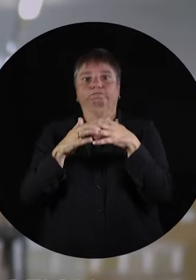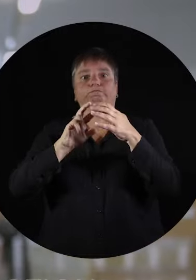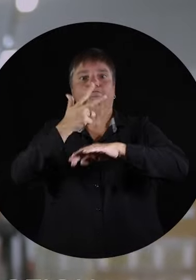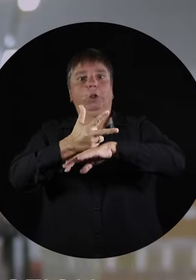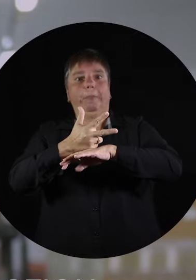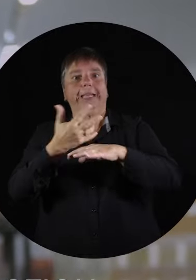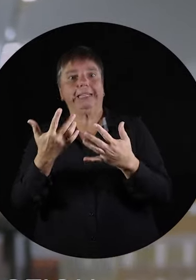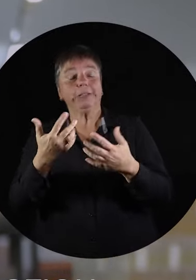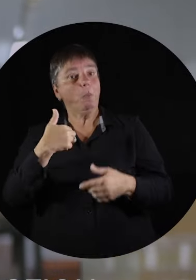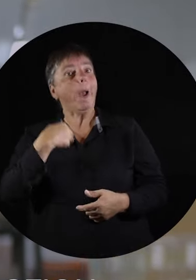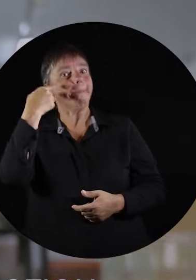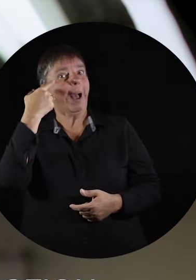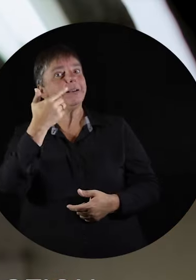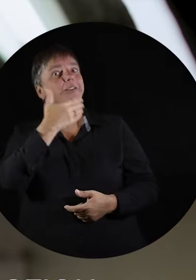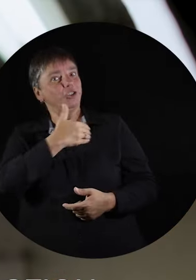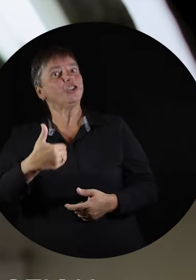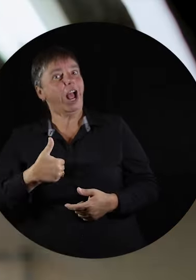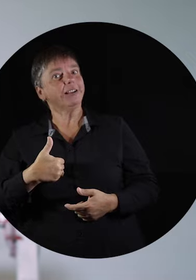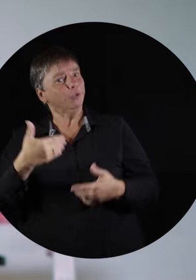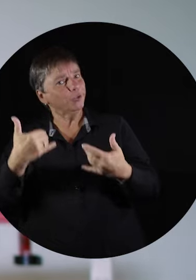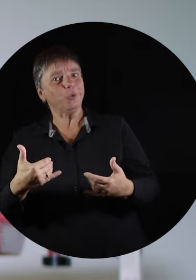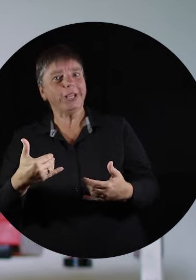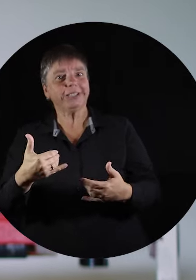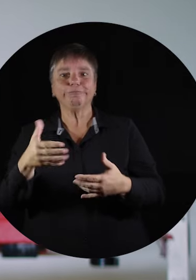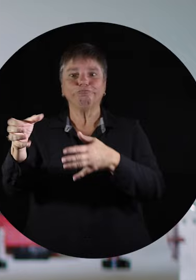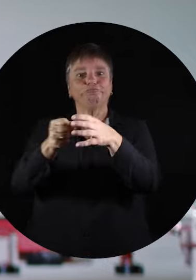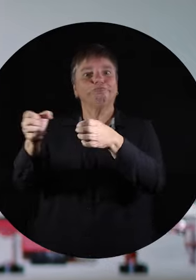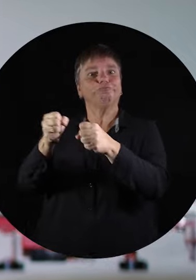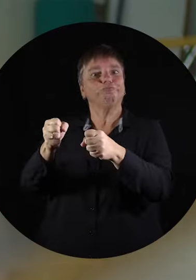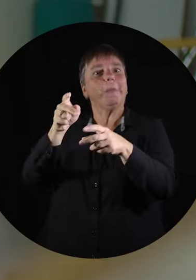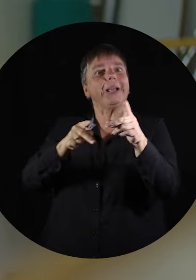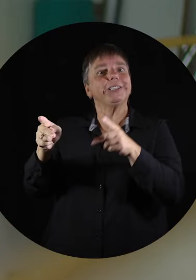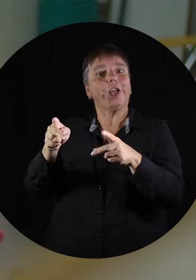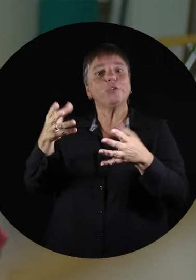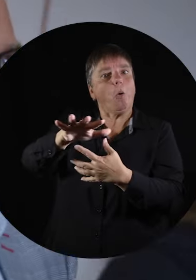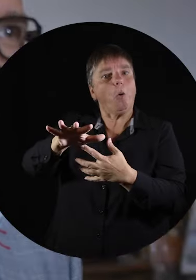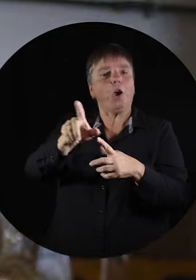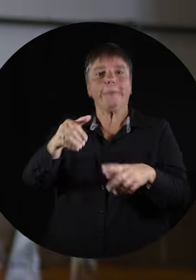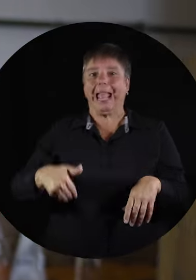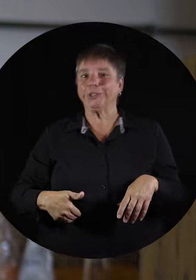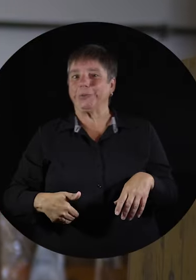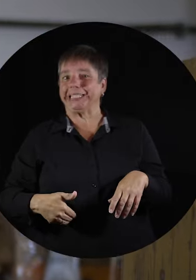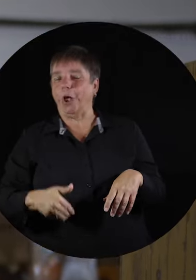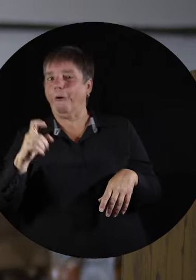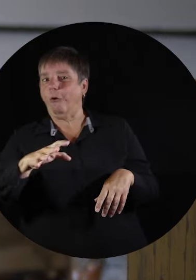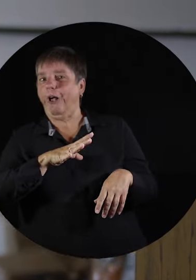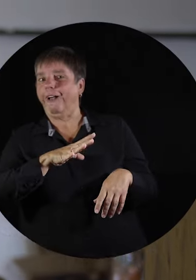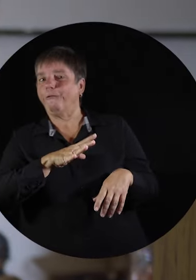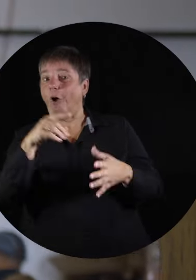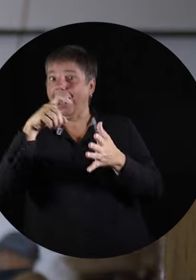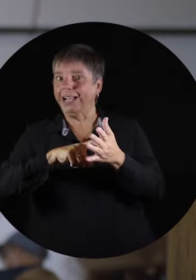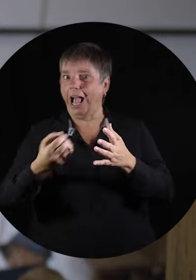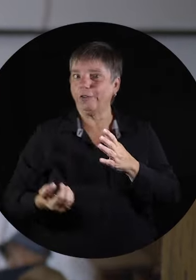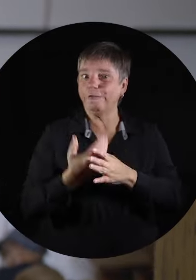Je pensais que c'était une belle opportunité d'emblée d'intégrer des gens dans ce milieu-là. Faire preuve d'inclusion dès le